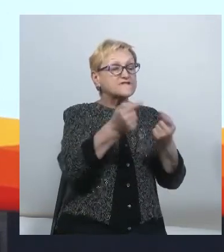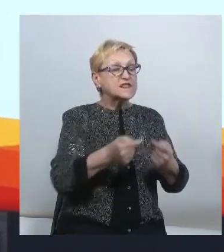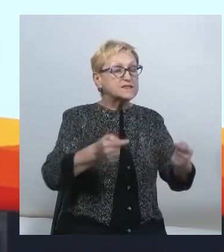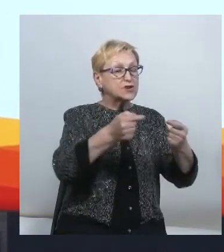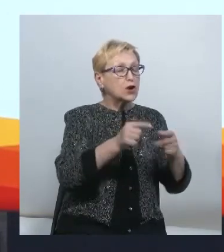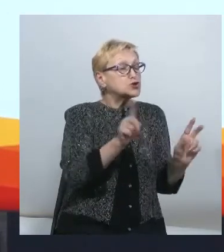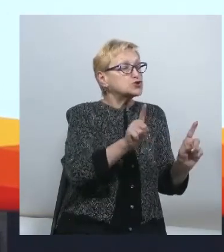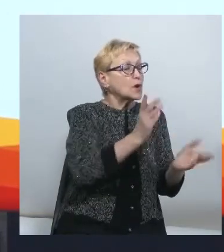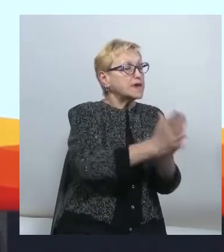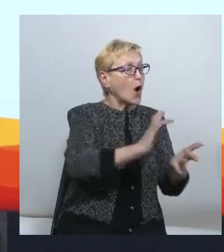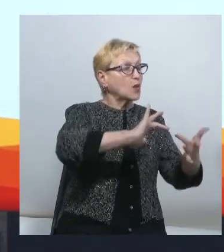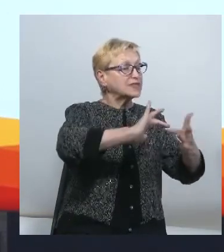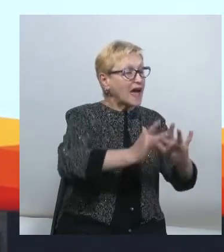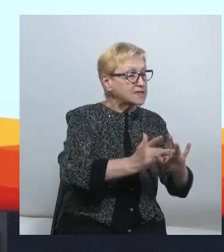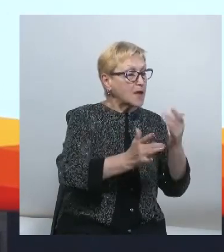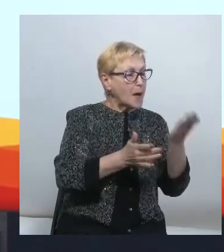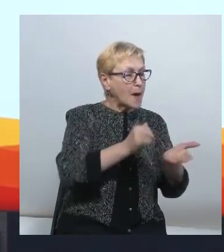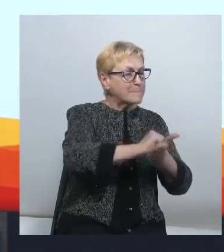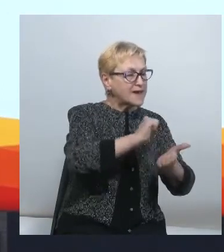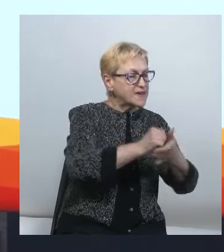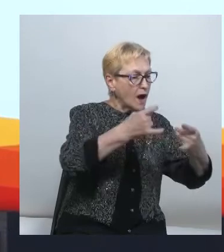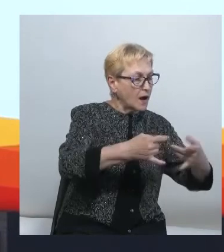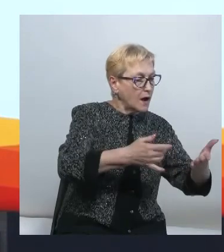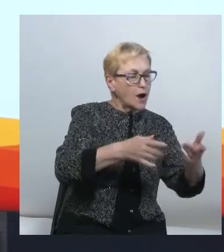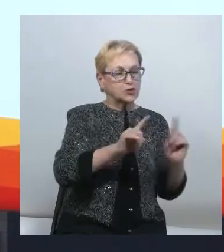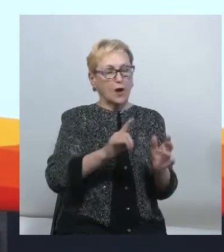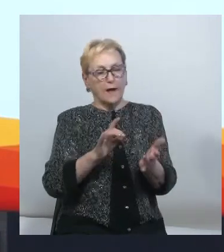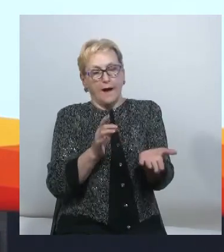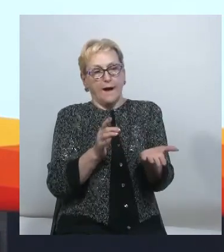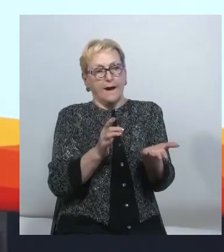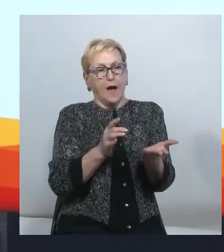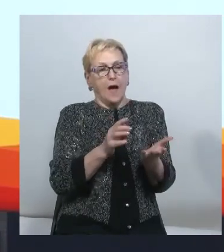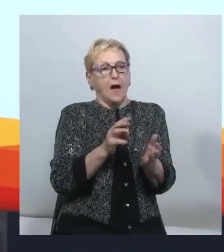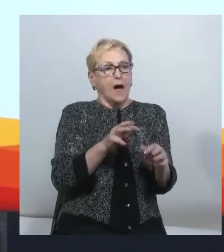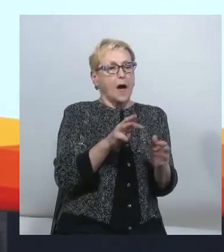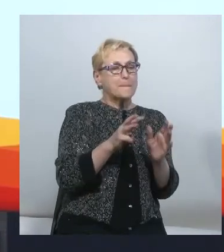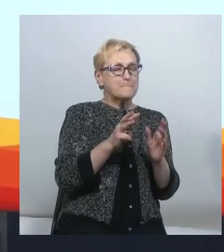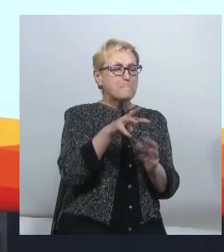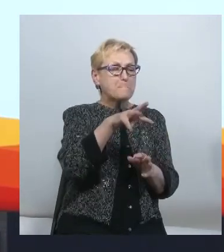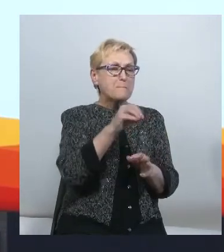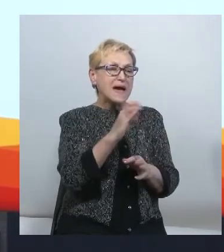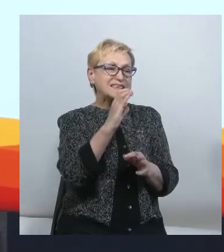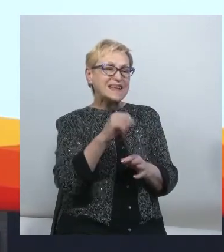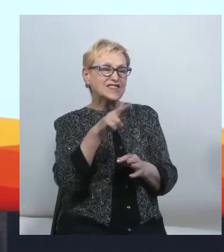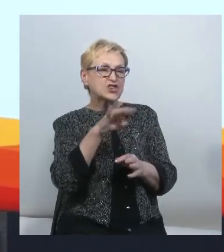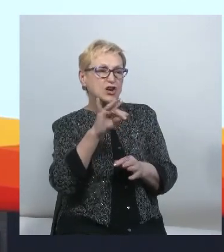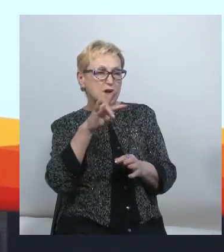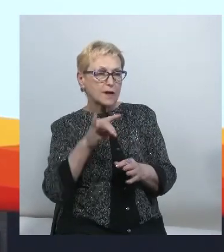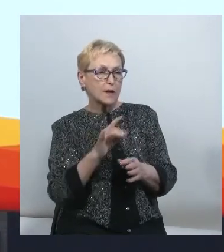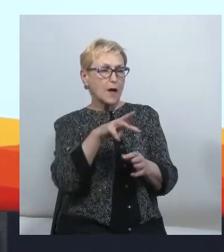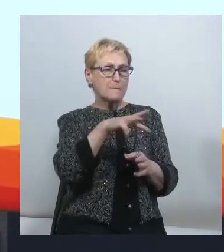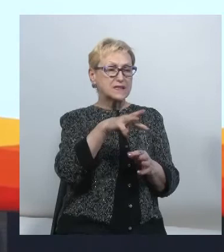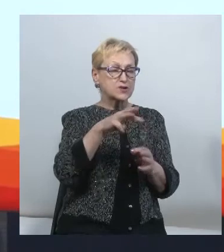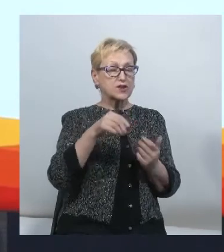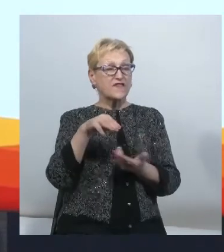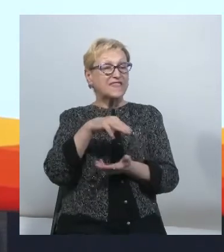онлайн-медіа, що немає. Тому що телеграм, тобто месенджери, месенджери різного штибу є. Наприклад, месенджер в